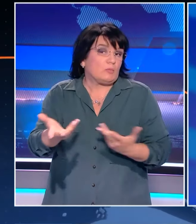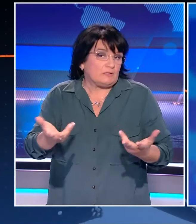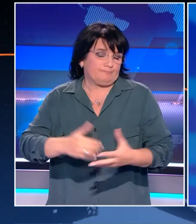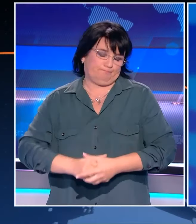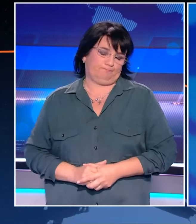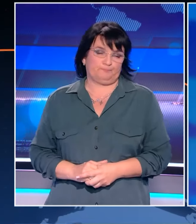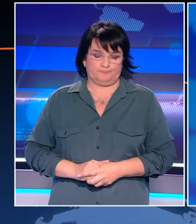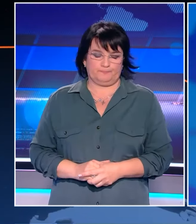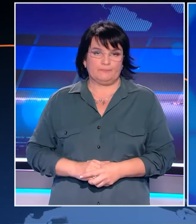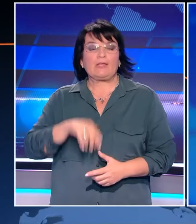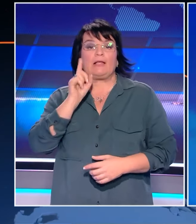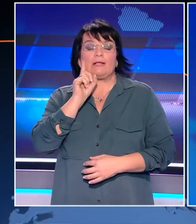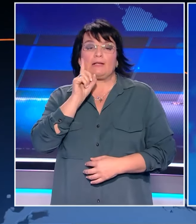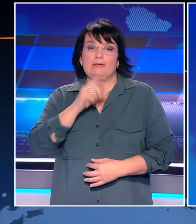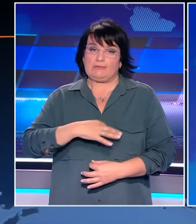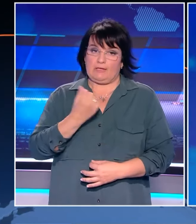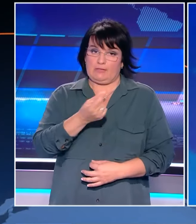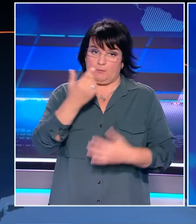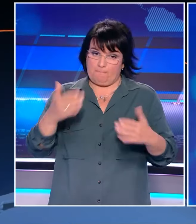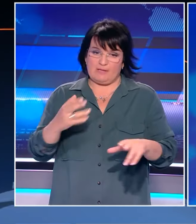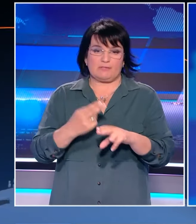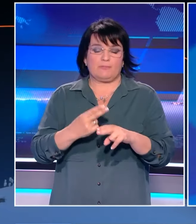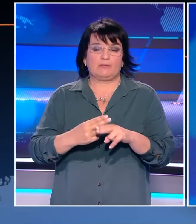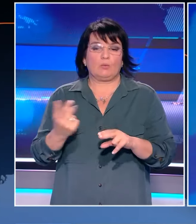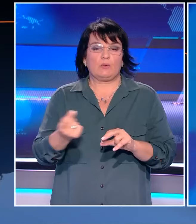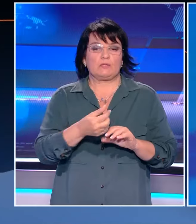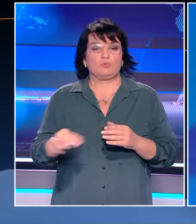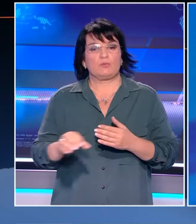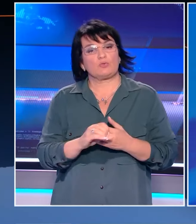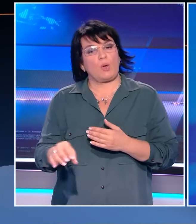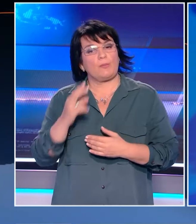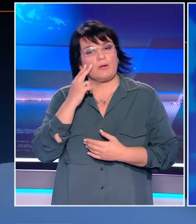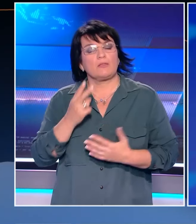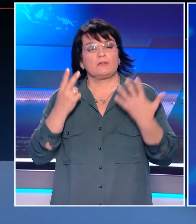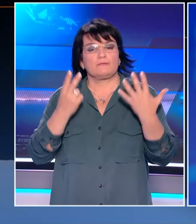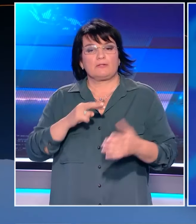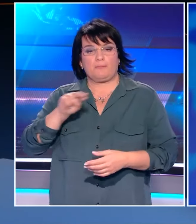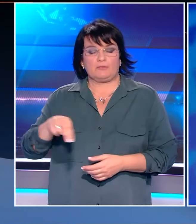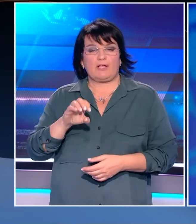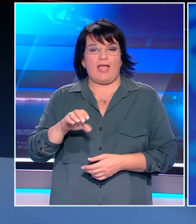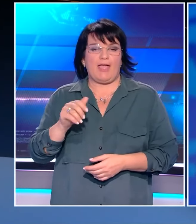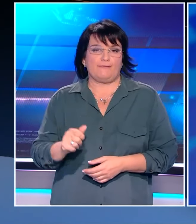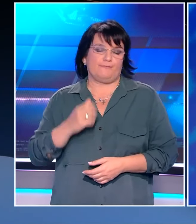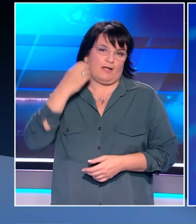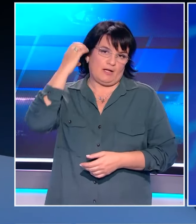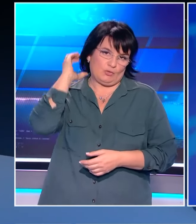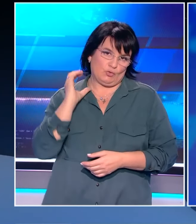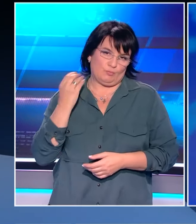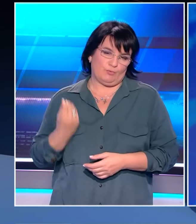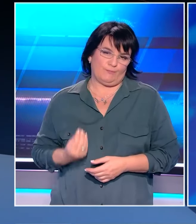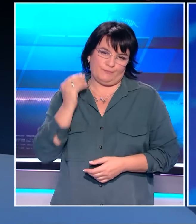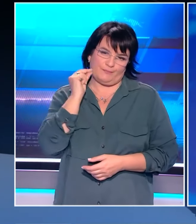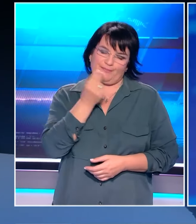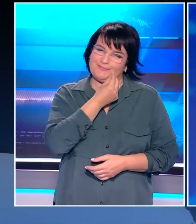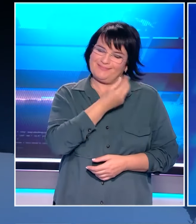Σε αυτό το σημείο το δελτίο μας ολοκληρώθηκε αναλυτικά όλες οι ειδήσεις της ημέρας στο κεντρικό δελτίο ειδήσεων του Open στις 7 παρα